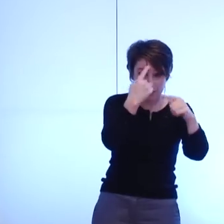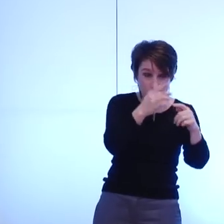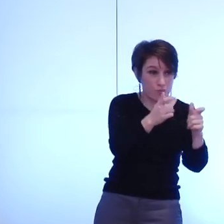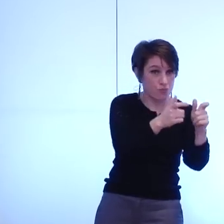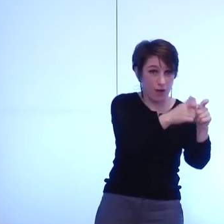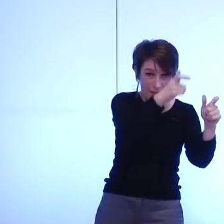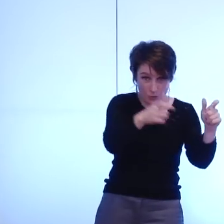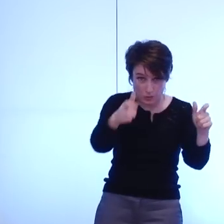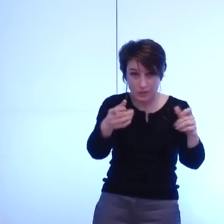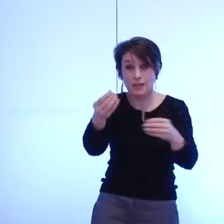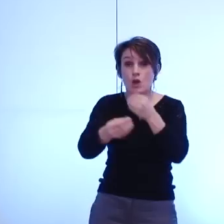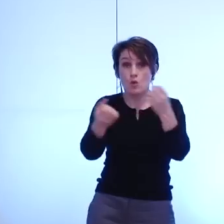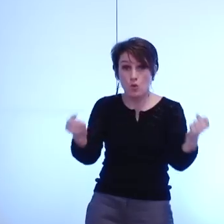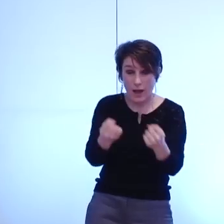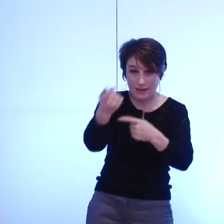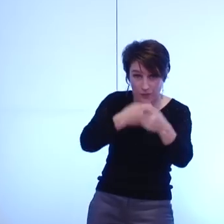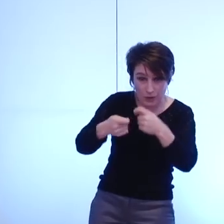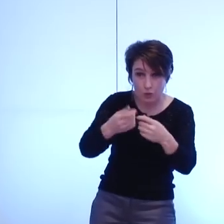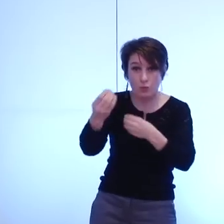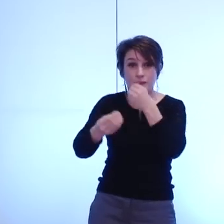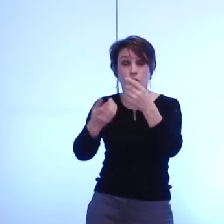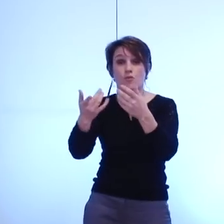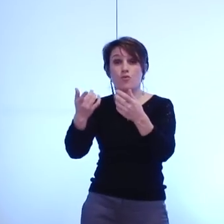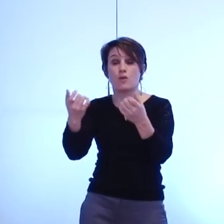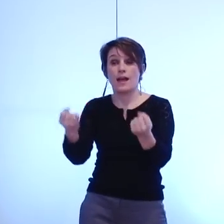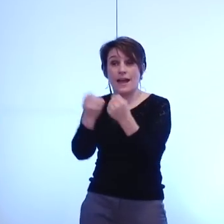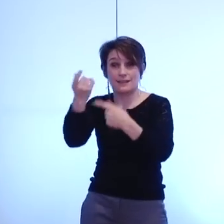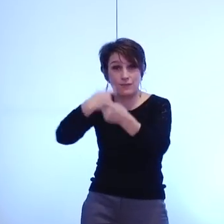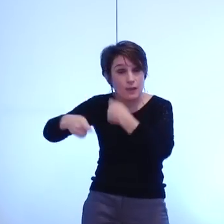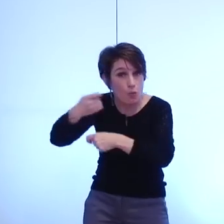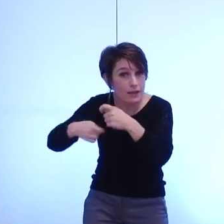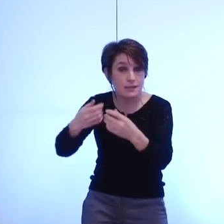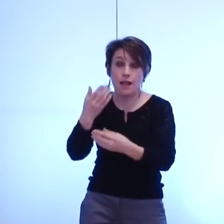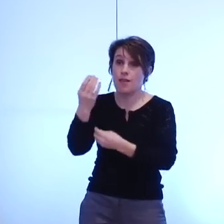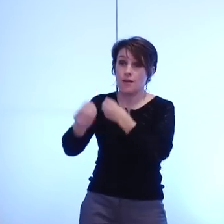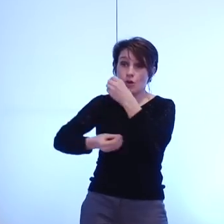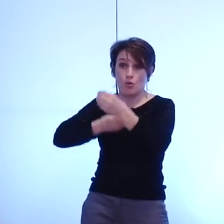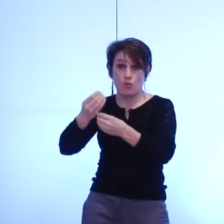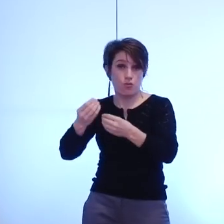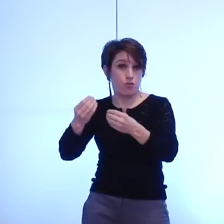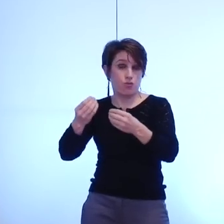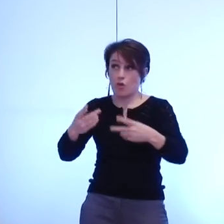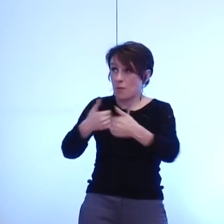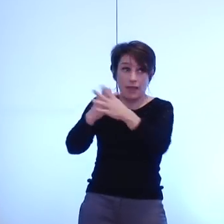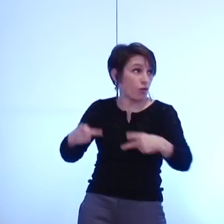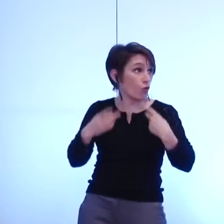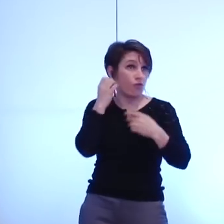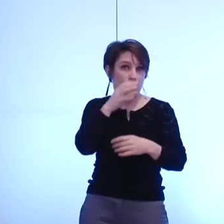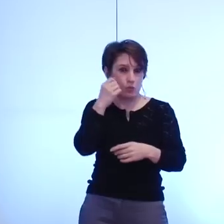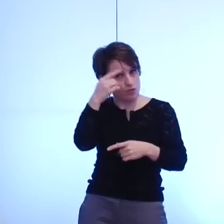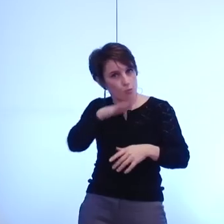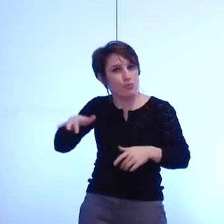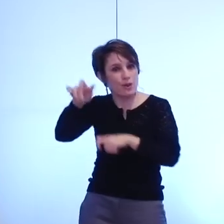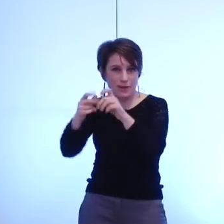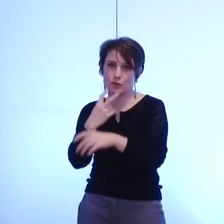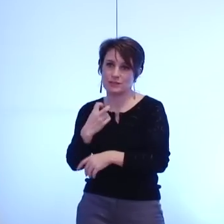'activité économique qu'à l'activité commerciale de proximité qu'à la vie quotidienne et au cadre de vie de nos concitoyens cette dynamique est